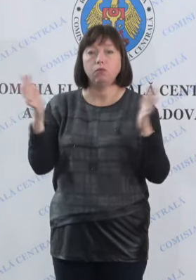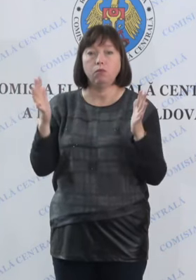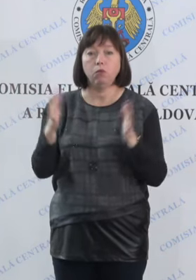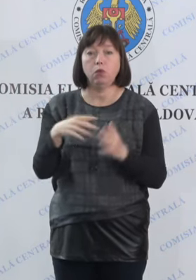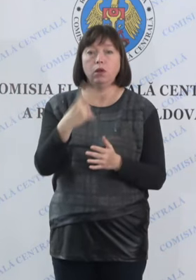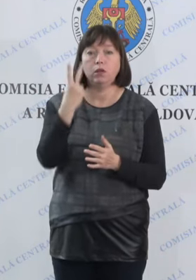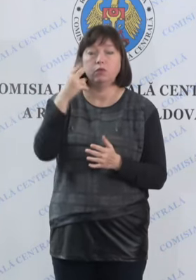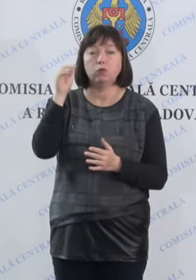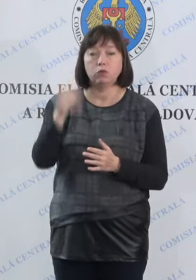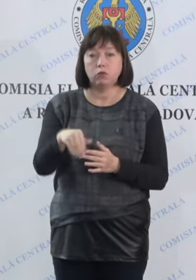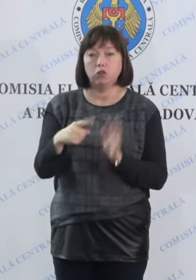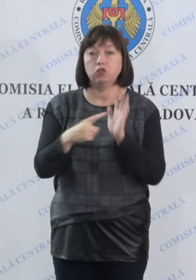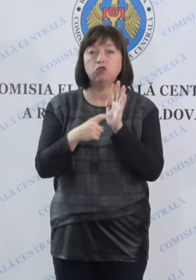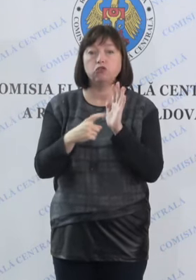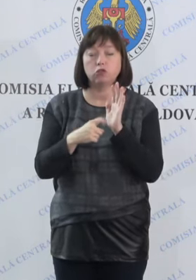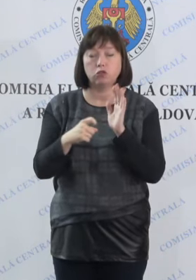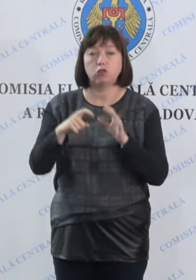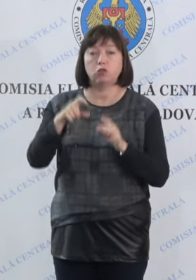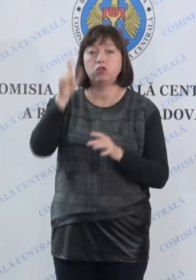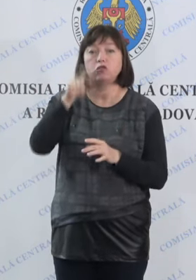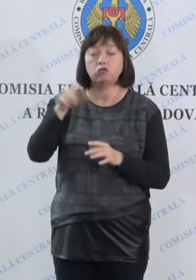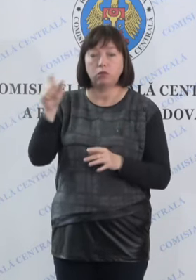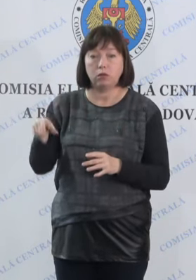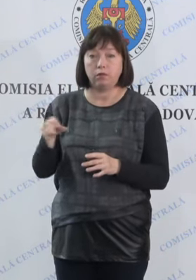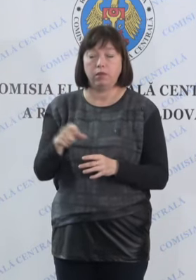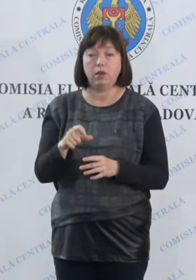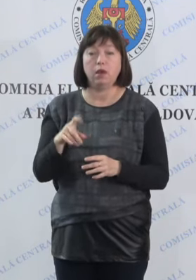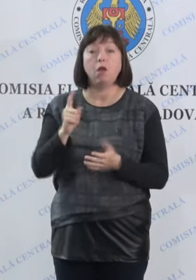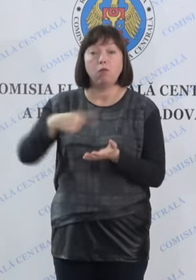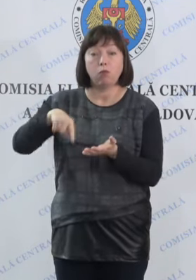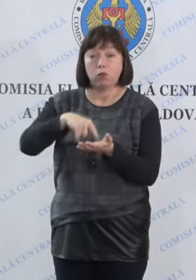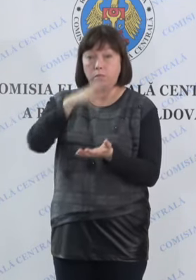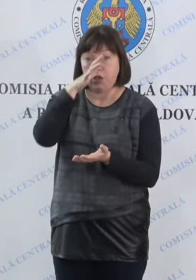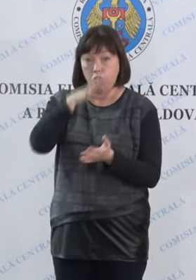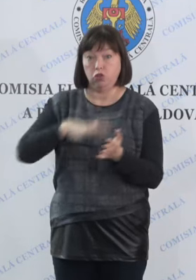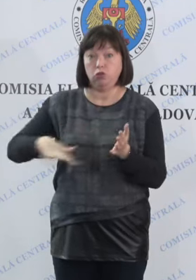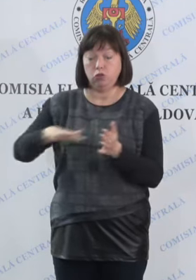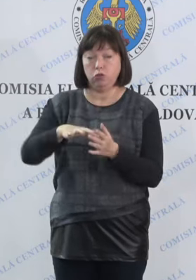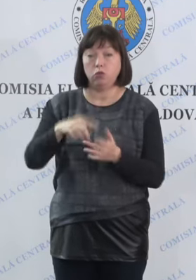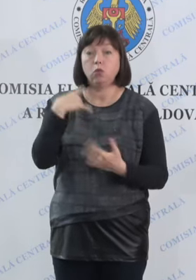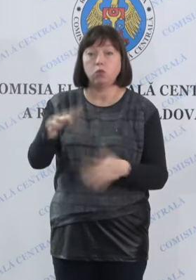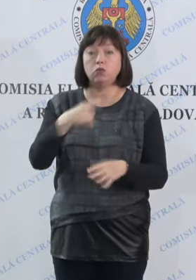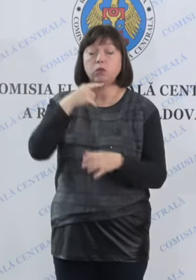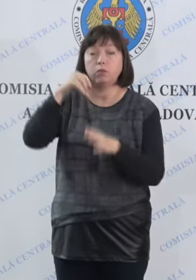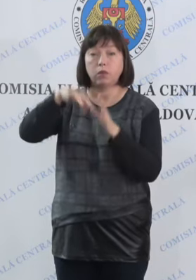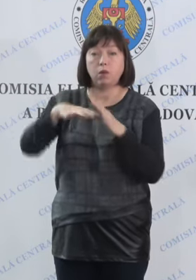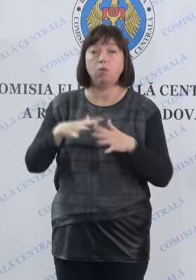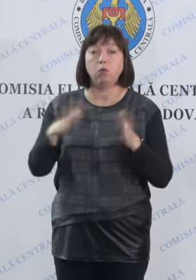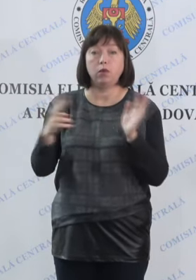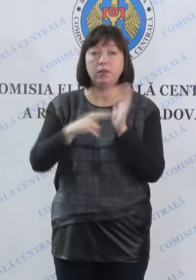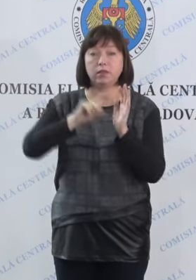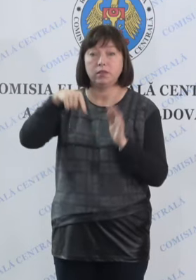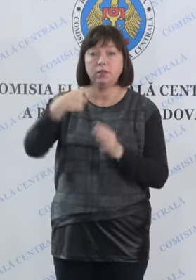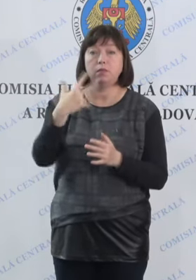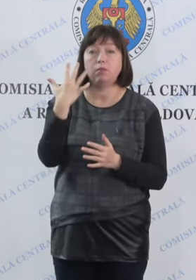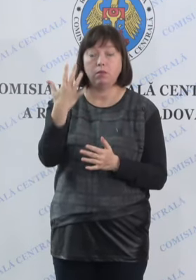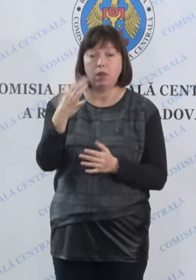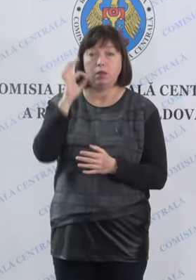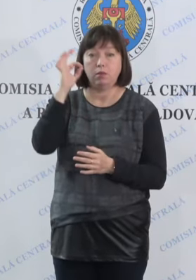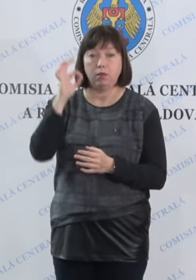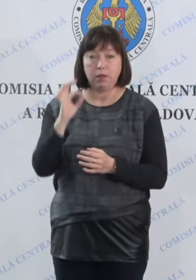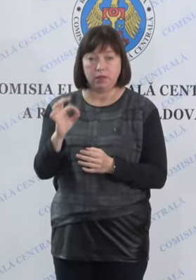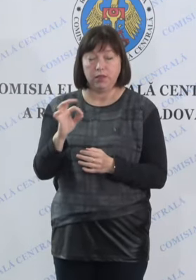2.600 de alegători. În municipiul Chișinău au votat peste 7,5